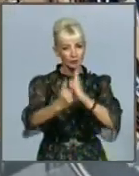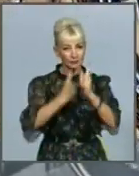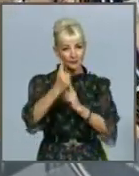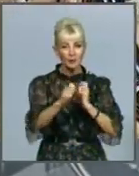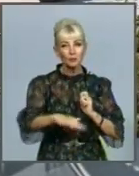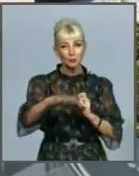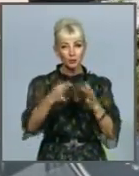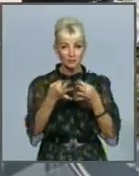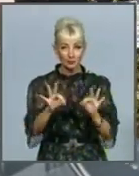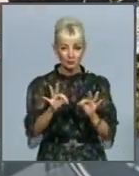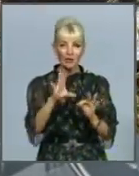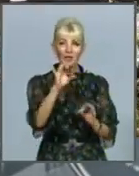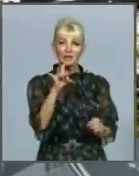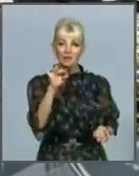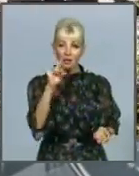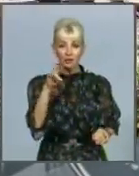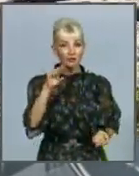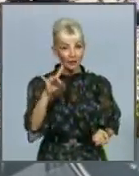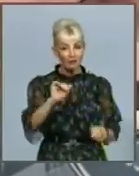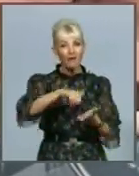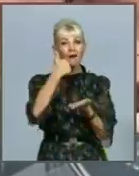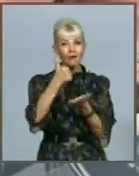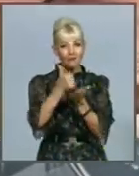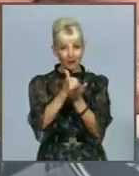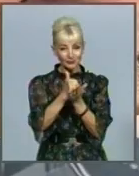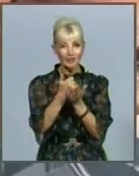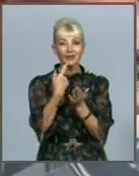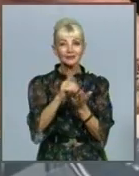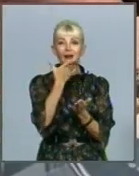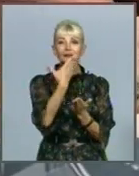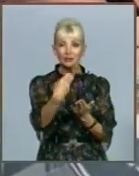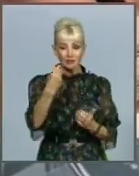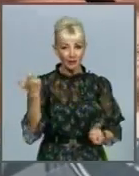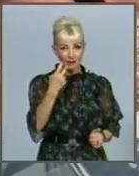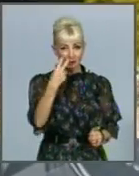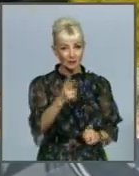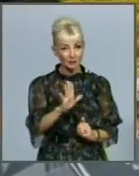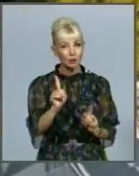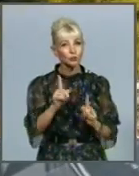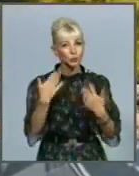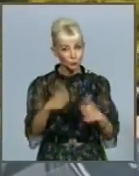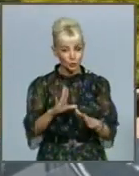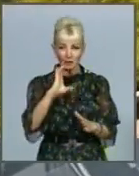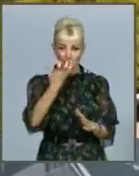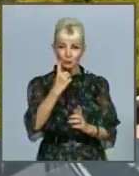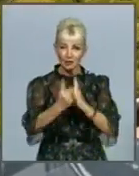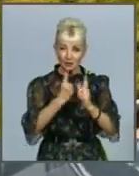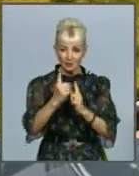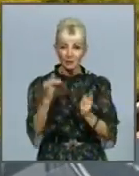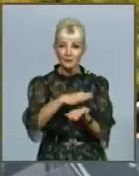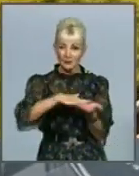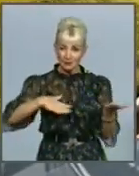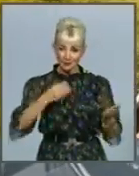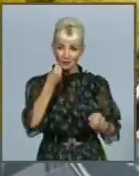Свободи. Щодо Сарженого Яру, то головна – перлина Харкова, незважаючи на те, що вже зазнала серйозних змін, і надалі